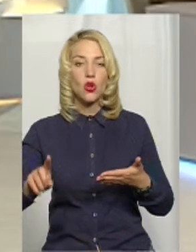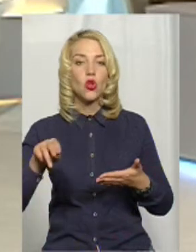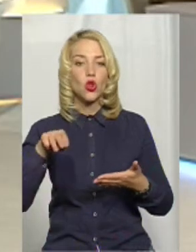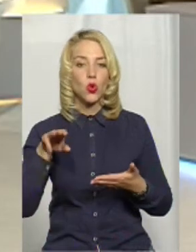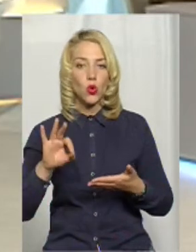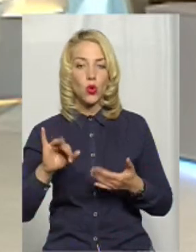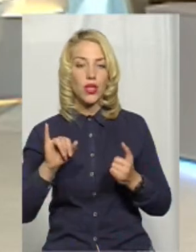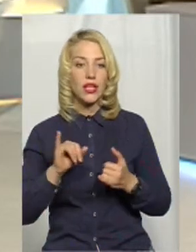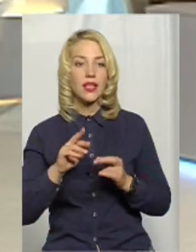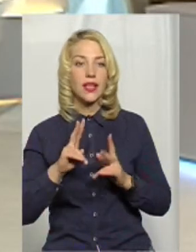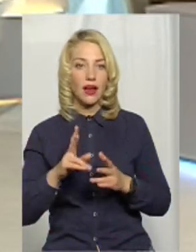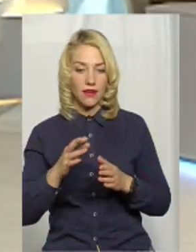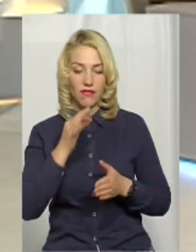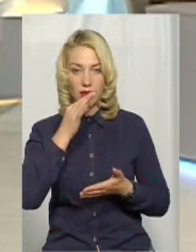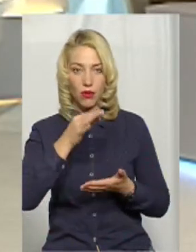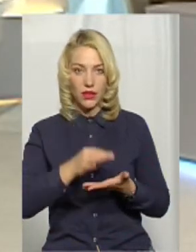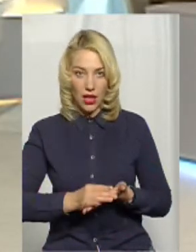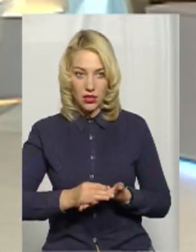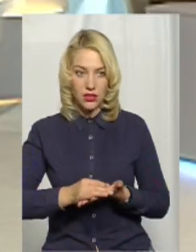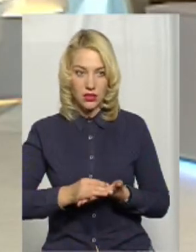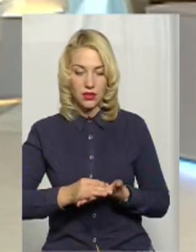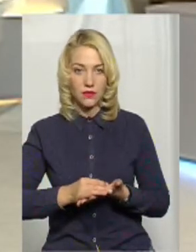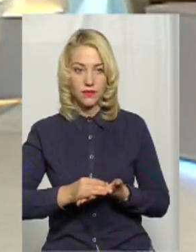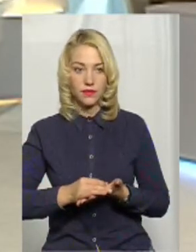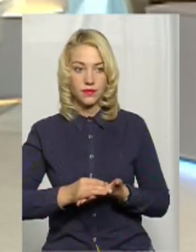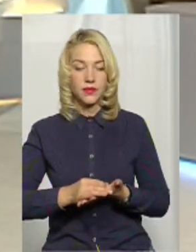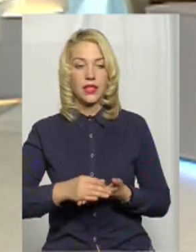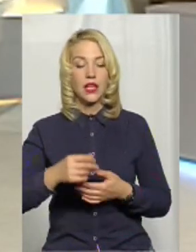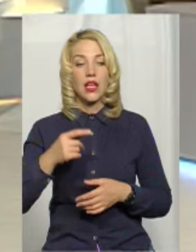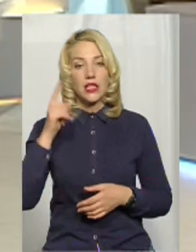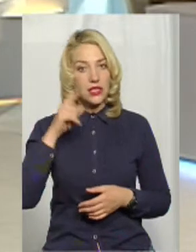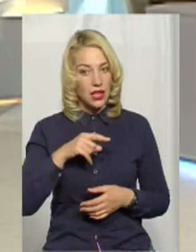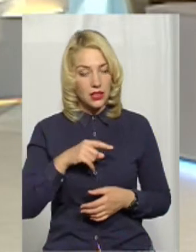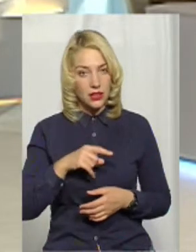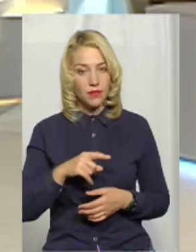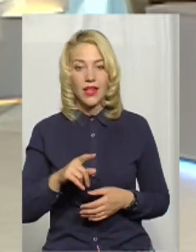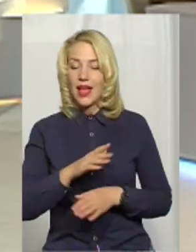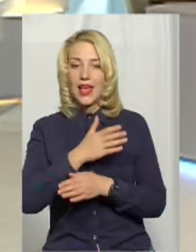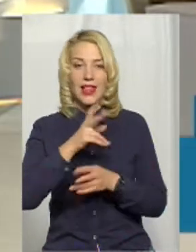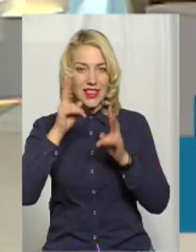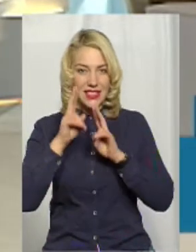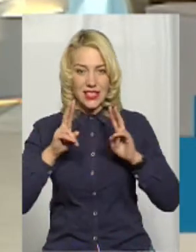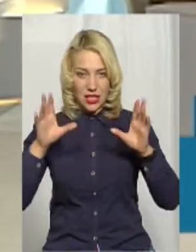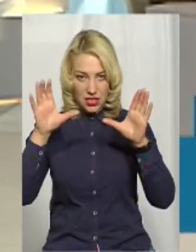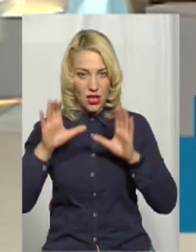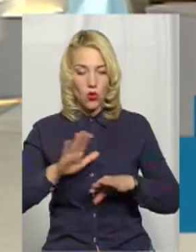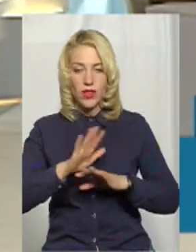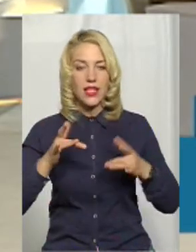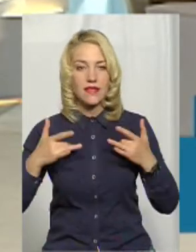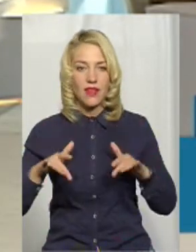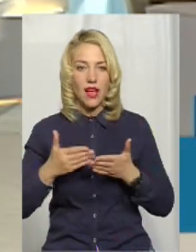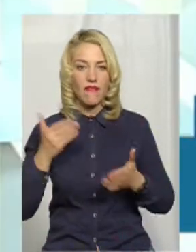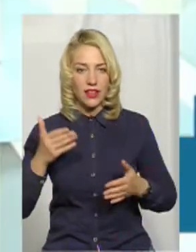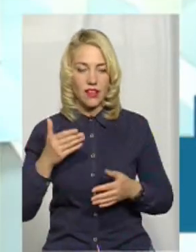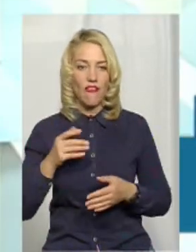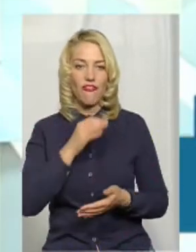то і як відповідальність? Знаєте, незнання законів не звільняє від відповідальності. При тому всьому,